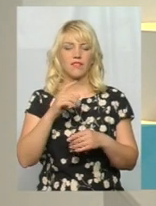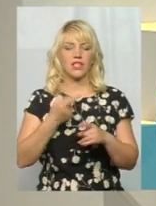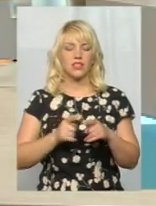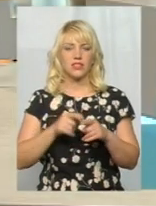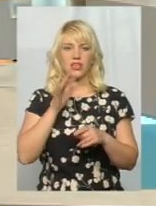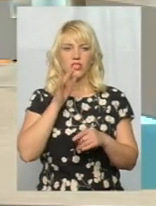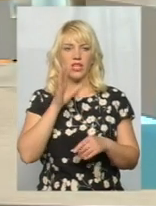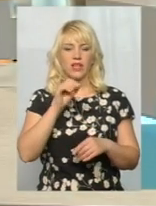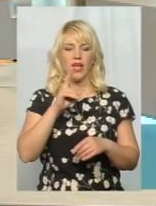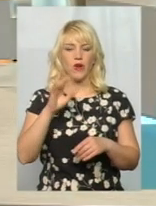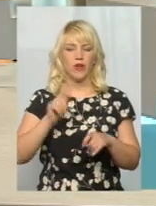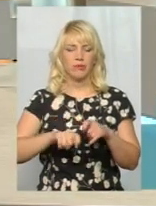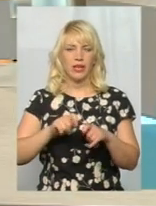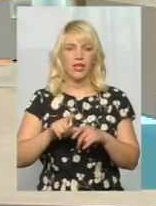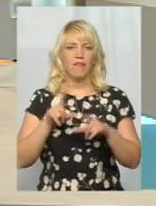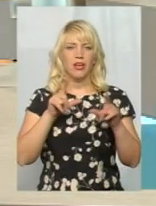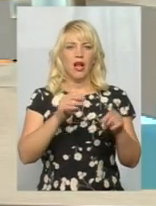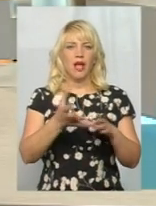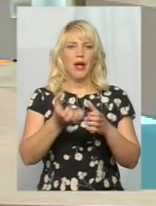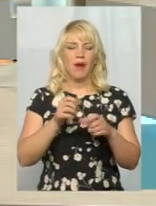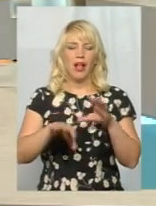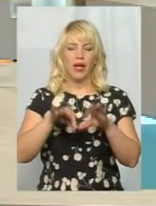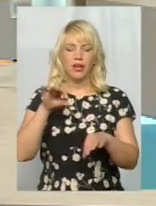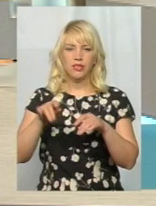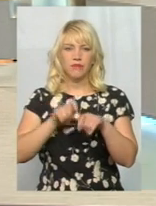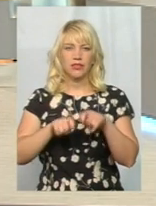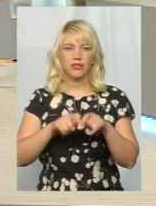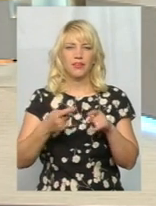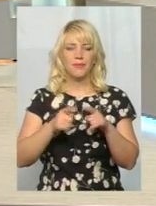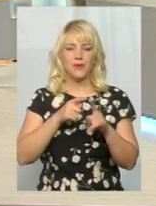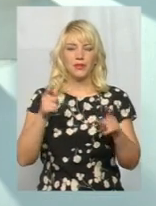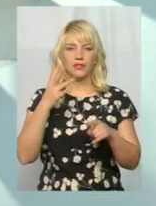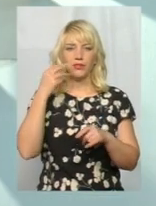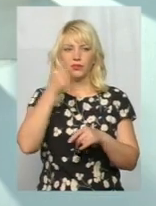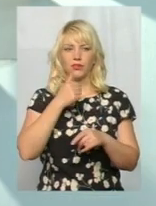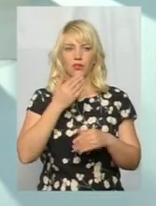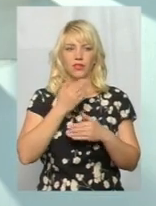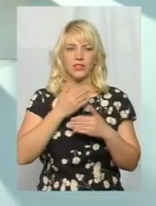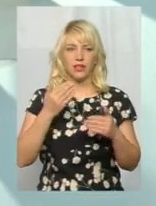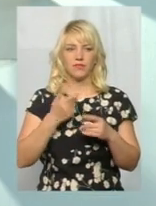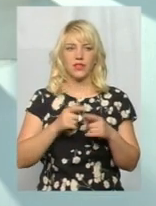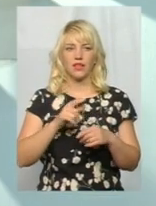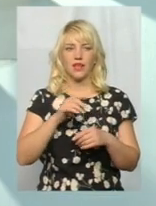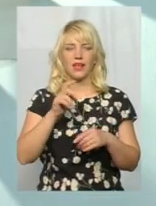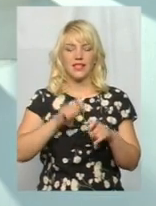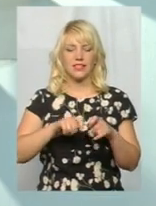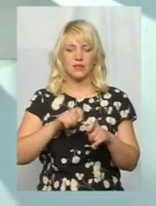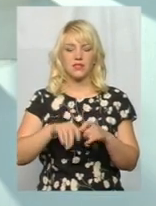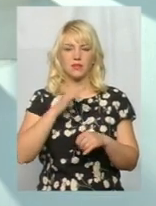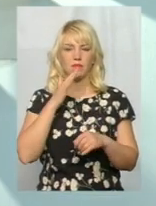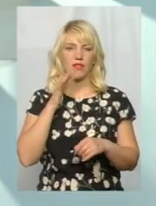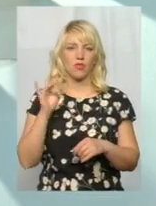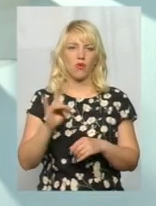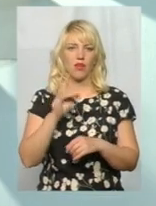виїжджала і брала зразки води? «Протягом останніх трьох років інспекція неодноразово, я точно не порахую, але